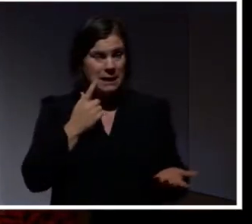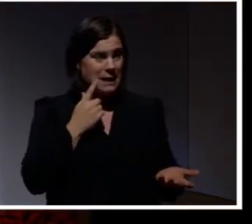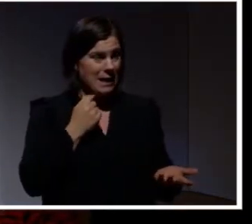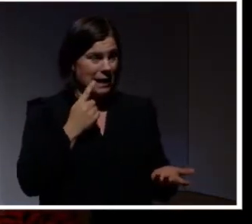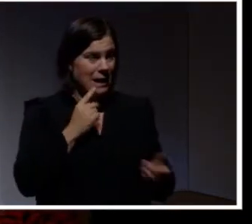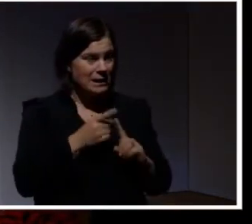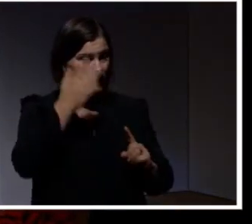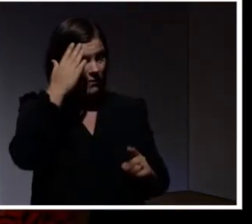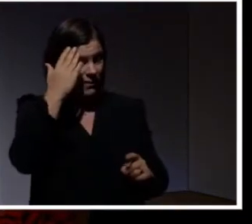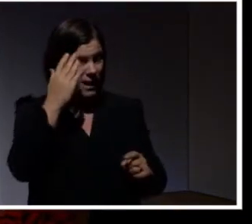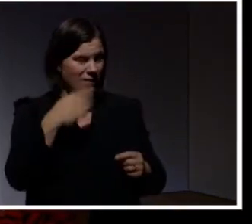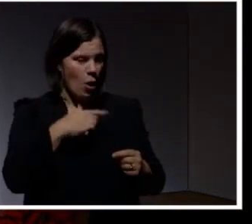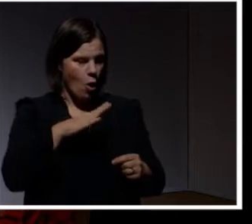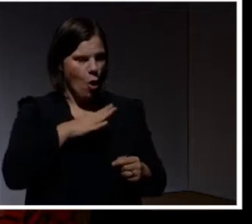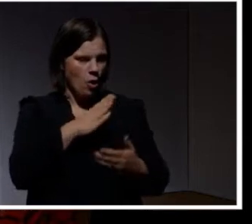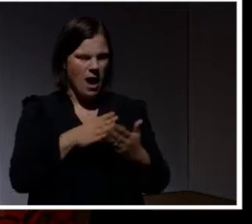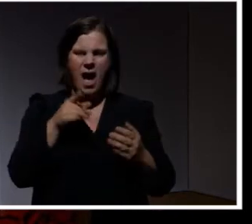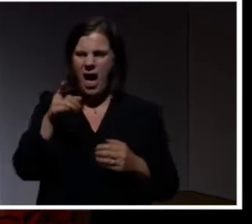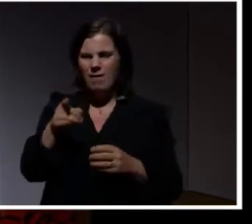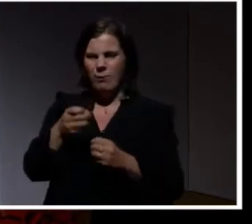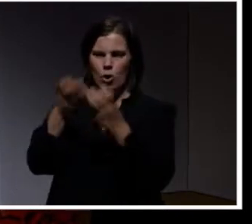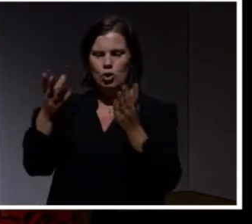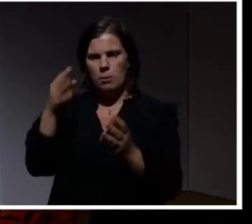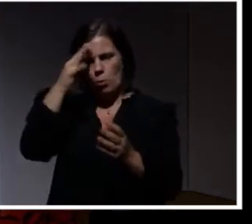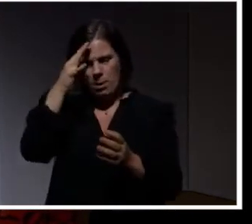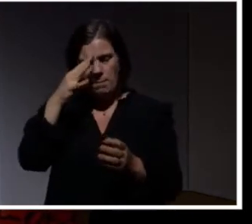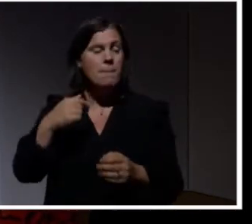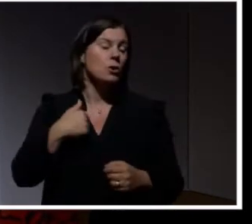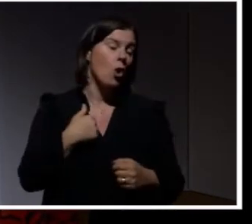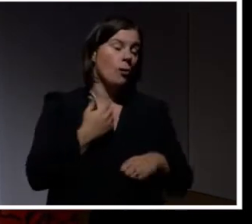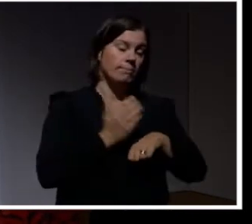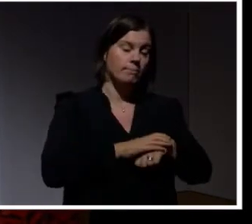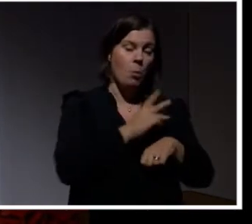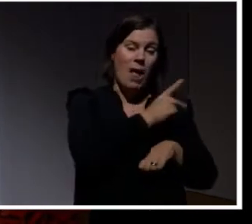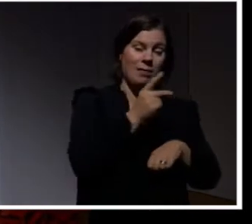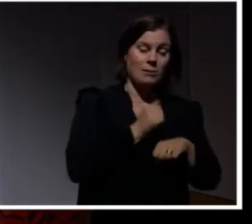Vi har den arbetsfördelningen hemma. Att han får lösa de problemen. Jag är bra på många andra saker.